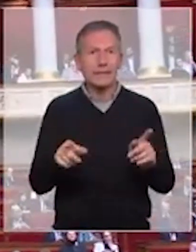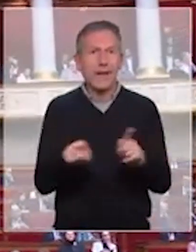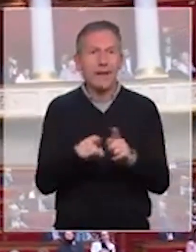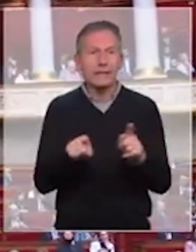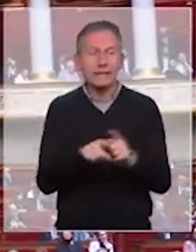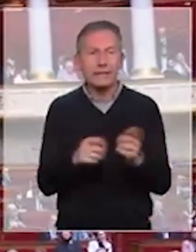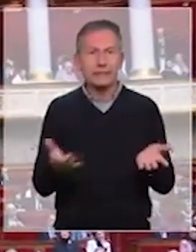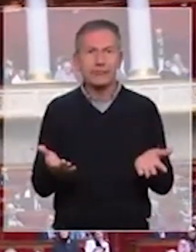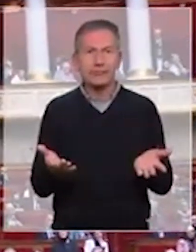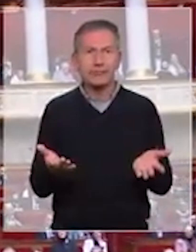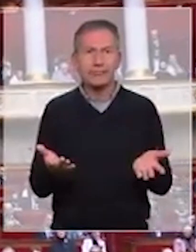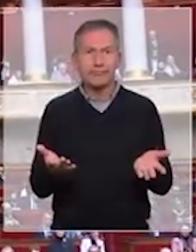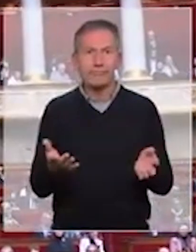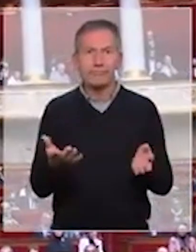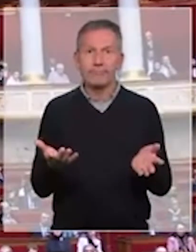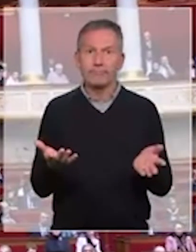sont...